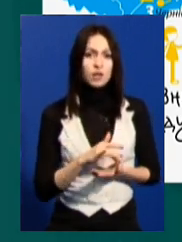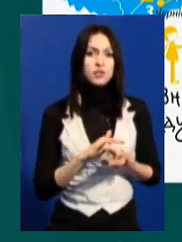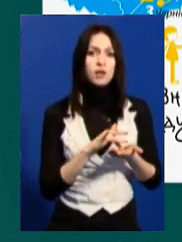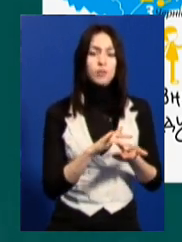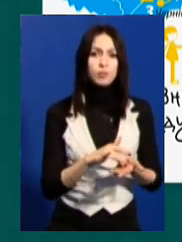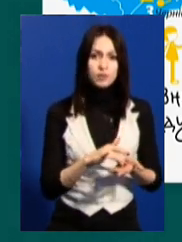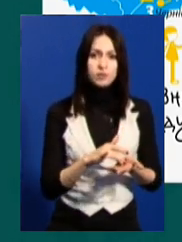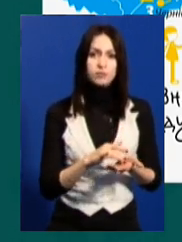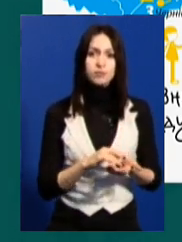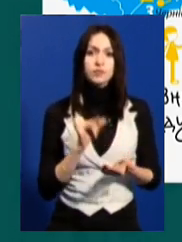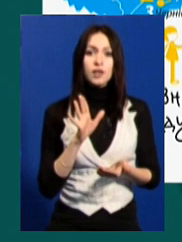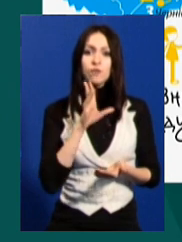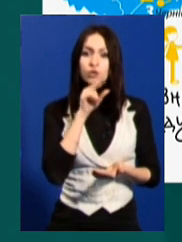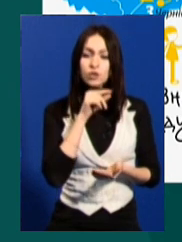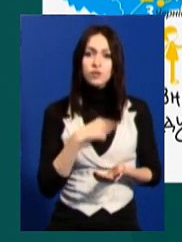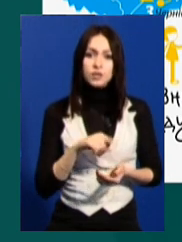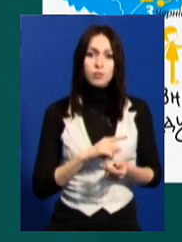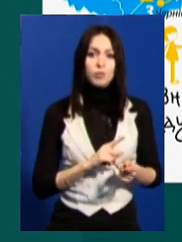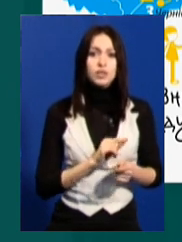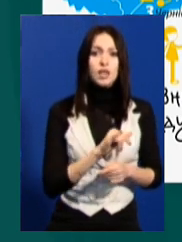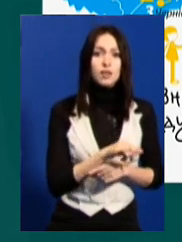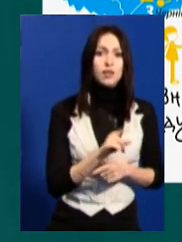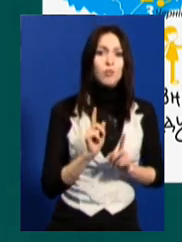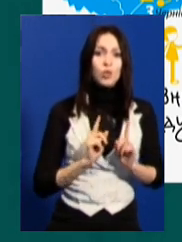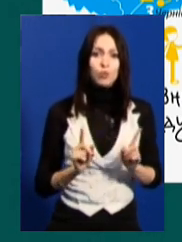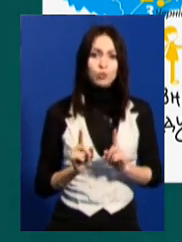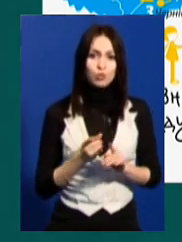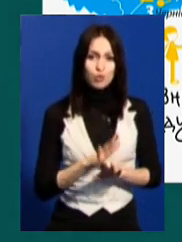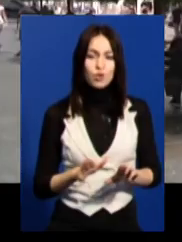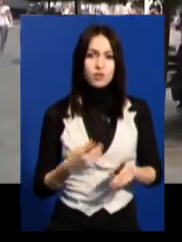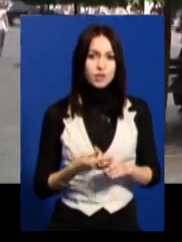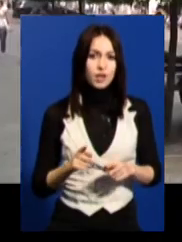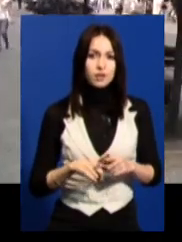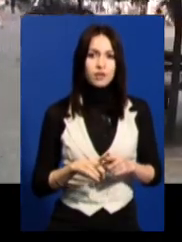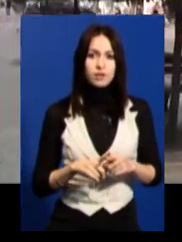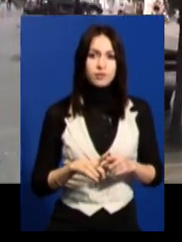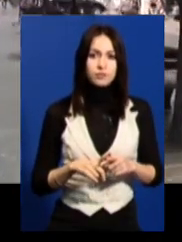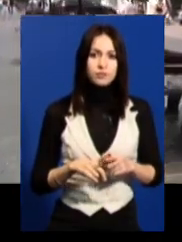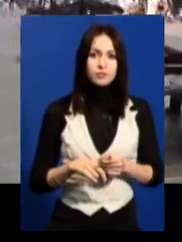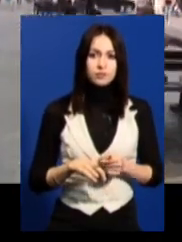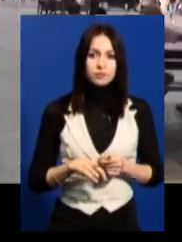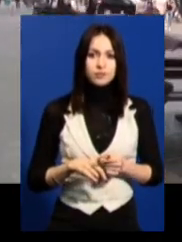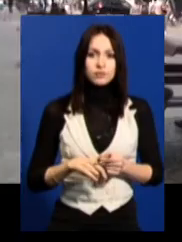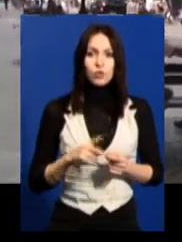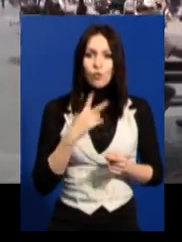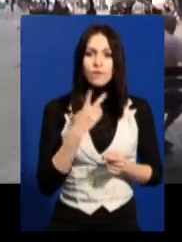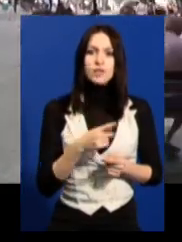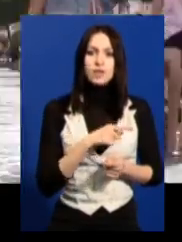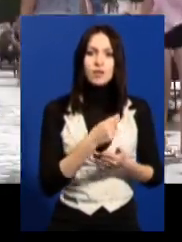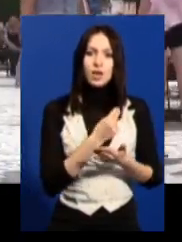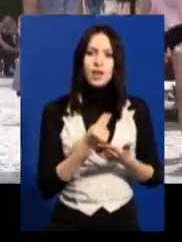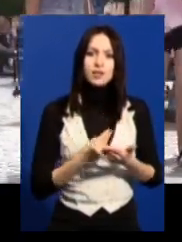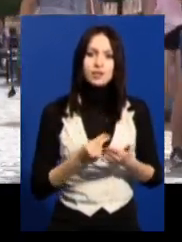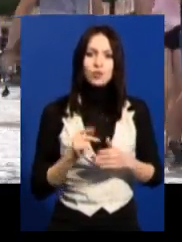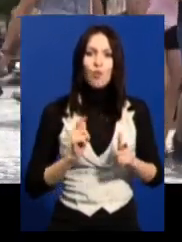І в Чернівці ми заїхали, тому що діти такі... Ми бачили там картинку з